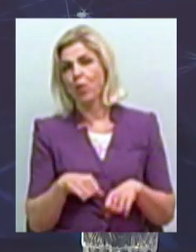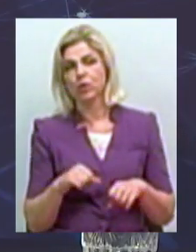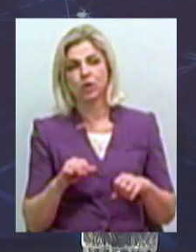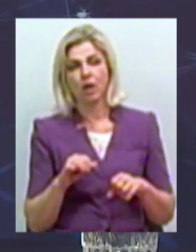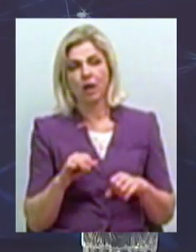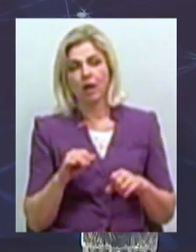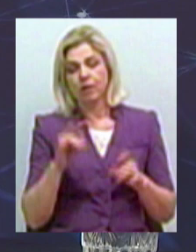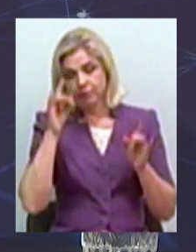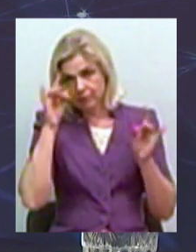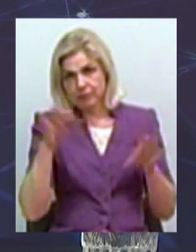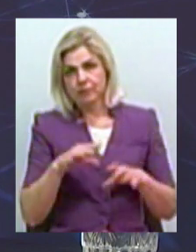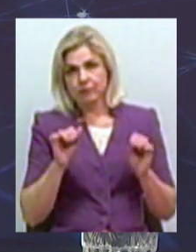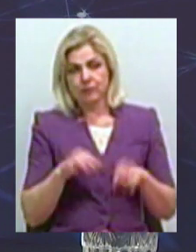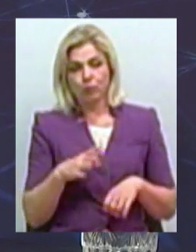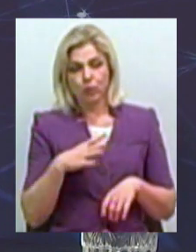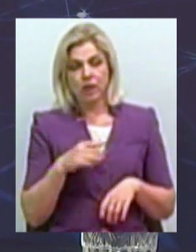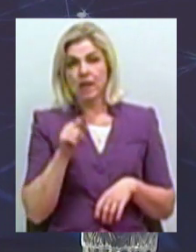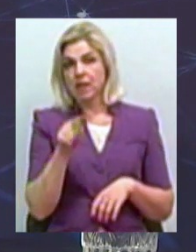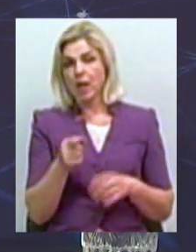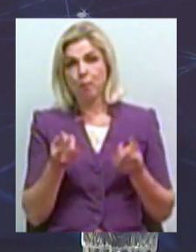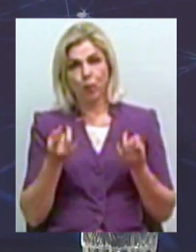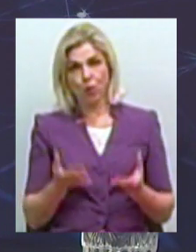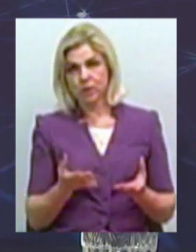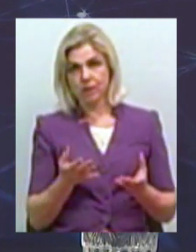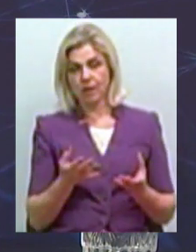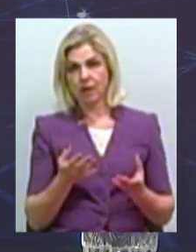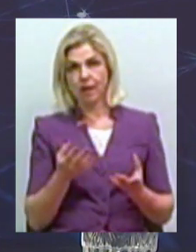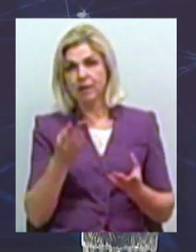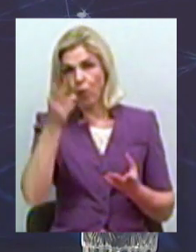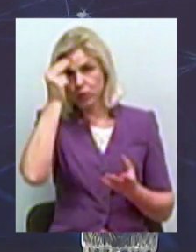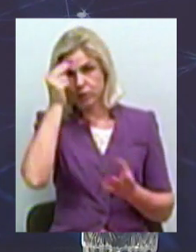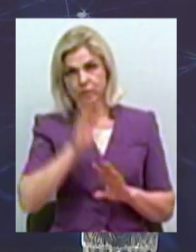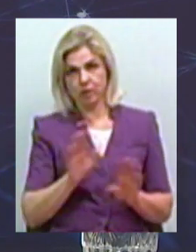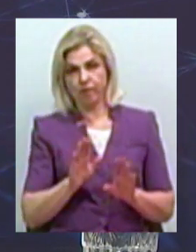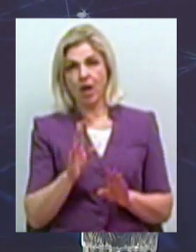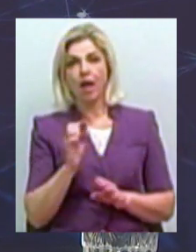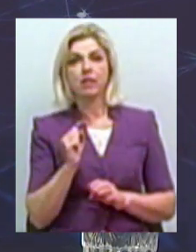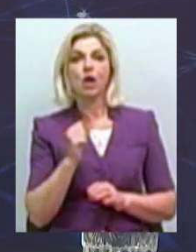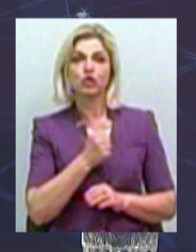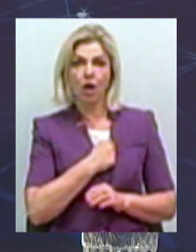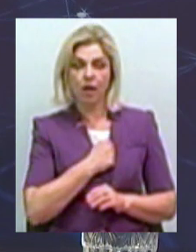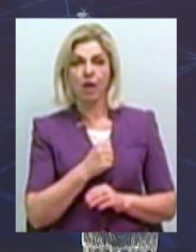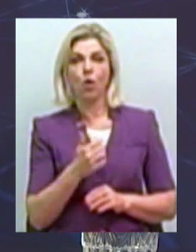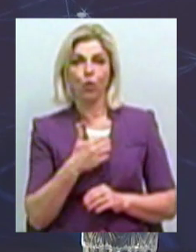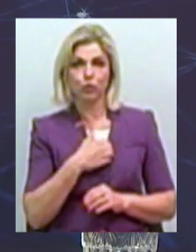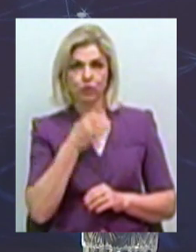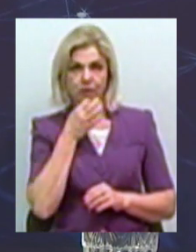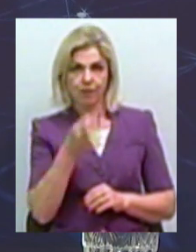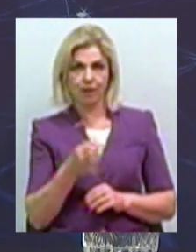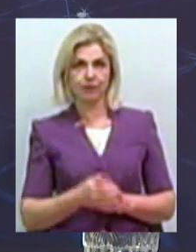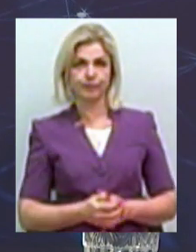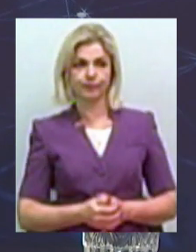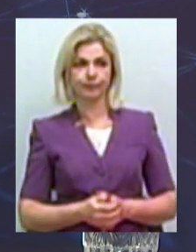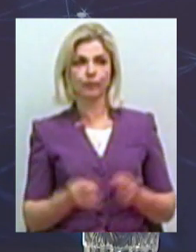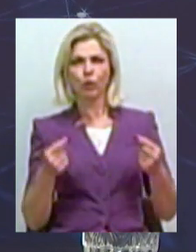це фарс-мажор, який ти просто не передбачив. Але, на жаль, хочу сказати, я